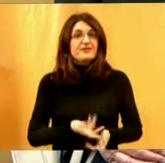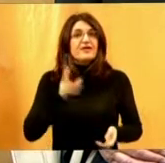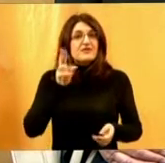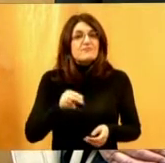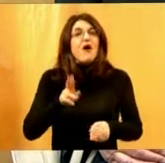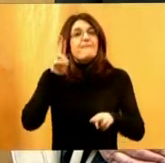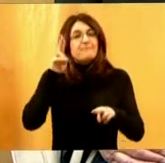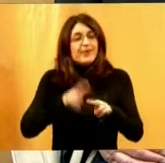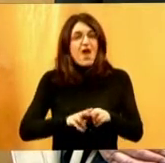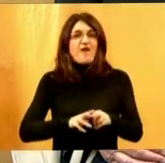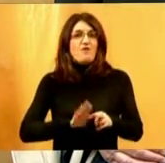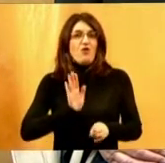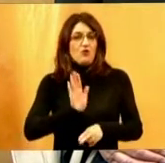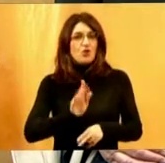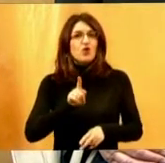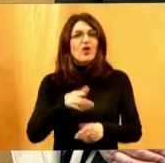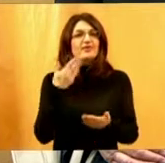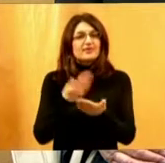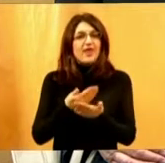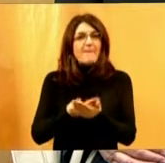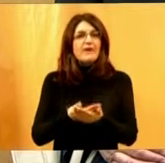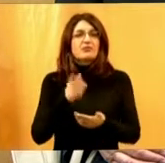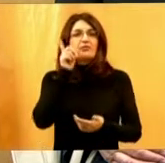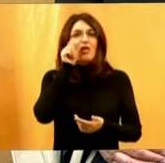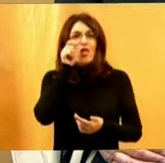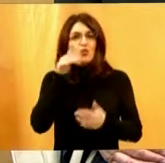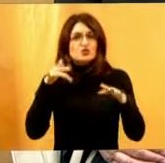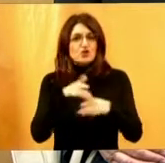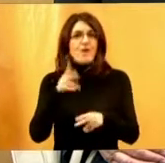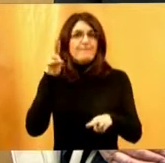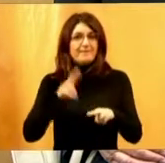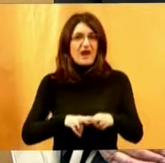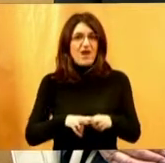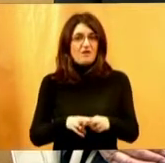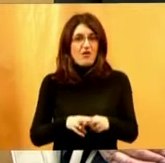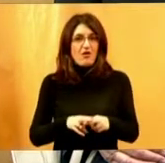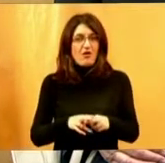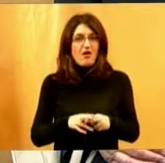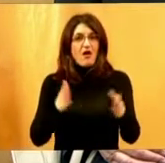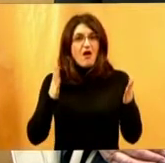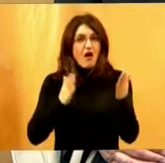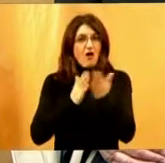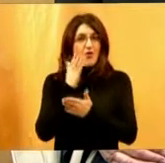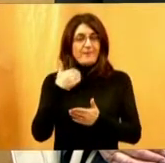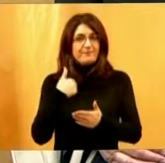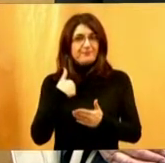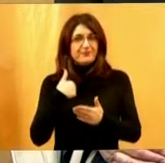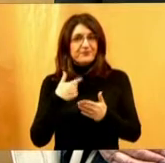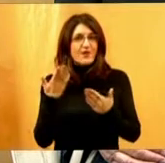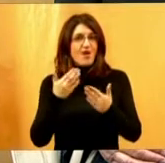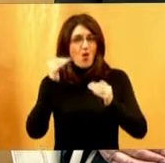ima pravo na to. To je ono temeljno ljudsko pravo. Ako bih uspoređivala